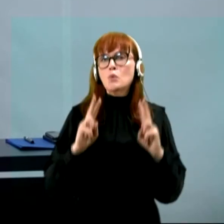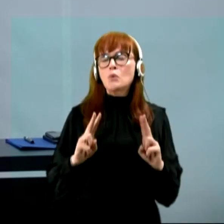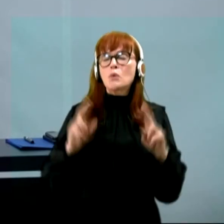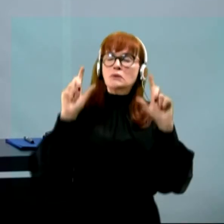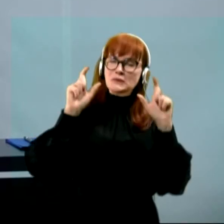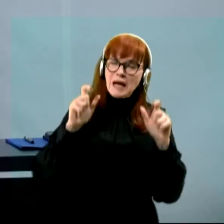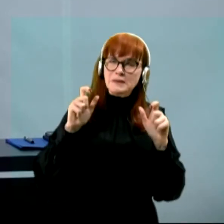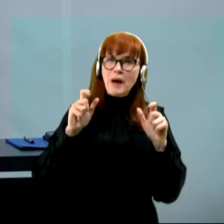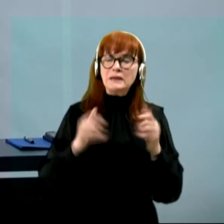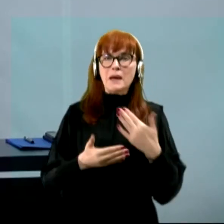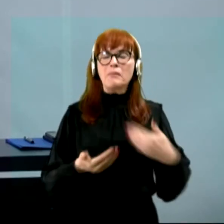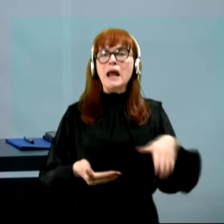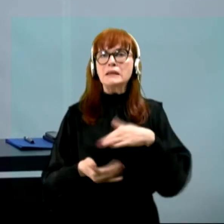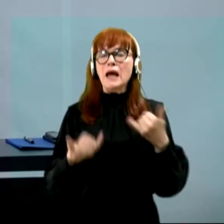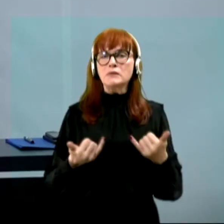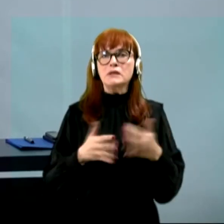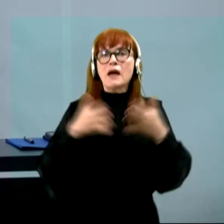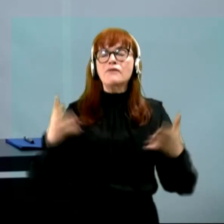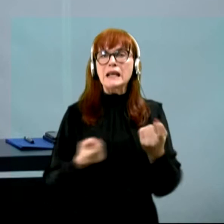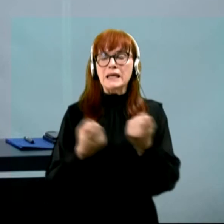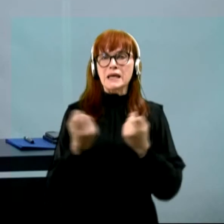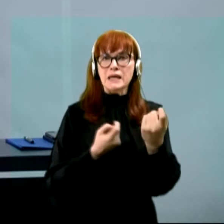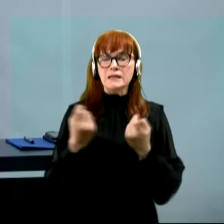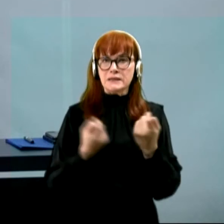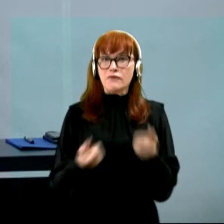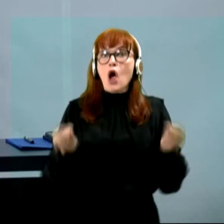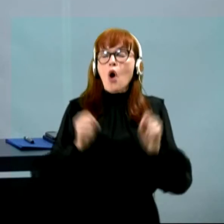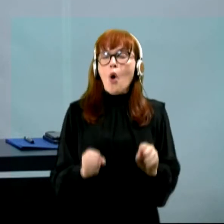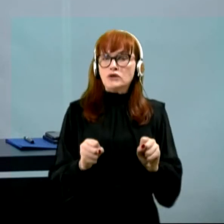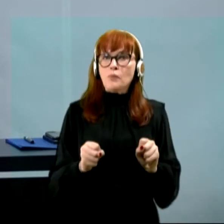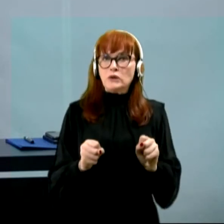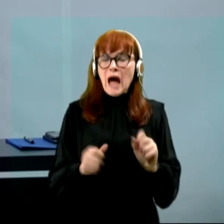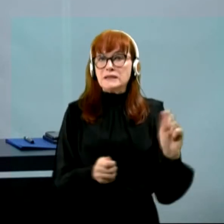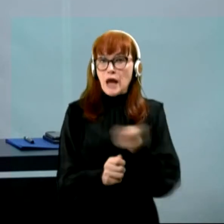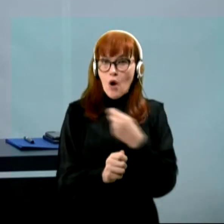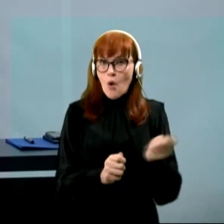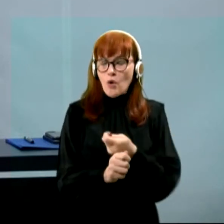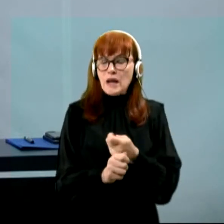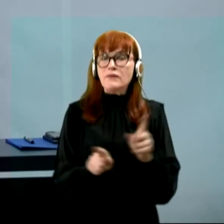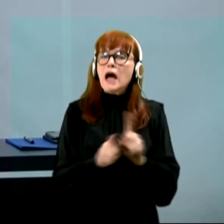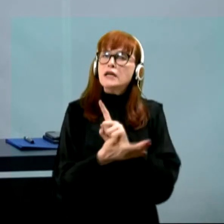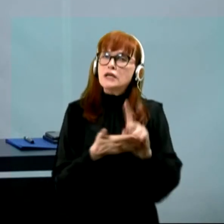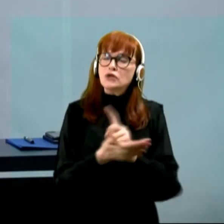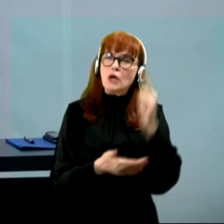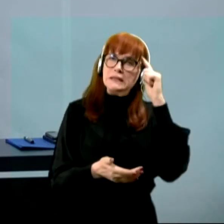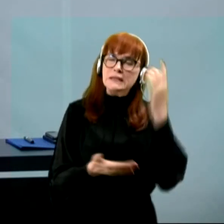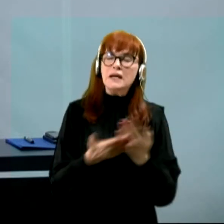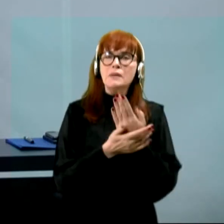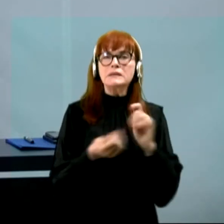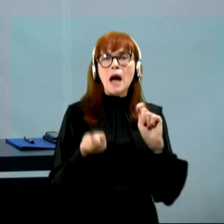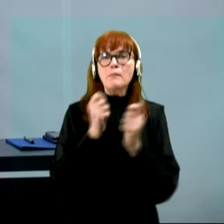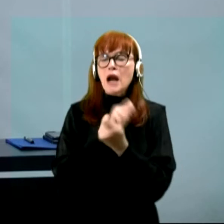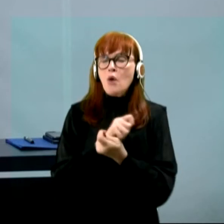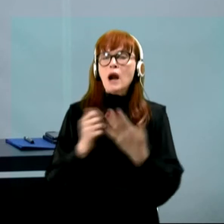Pred nami so namreč sedaj veliki izzivi gospodarske okrevanje in hrati tudi skrb za preobrazbo našega